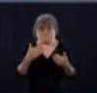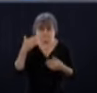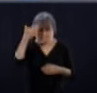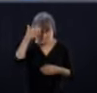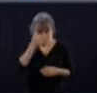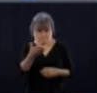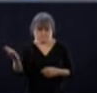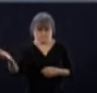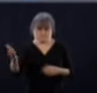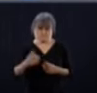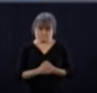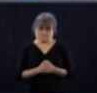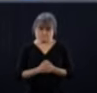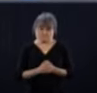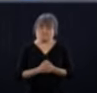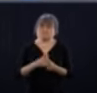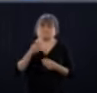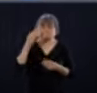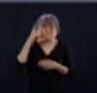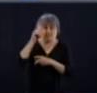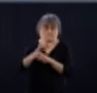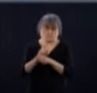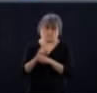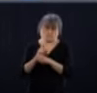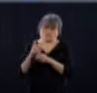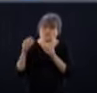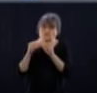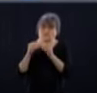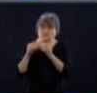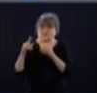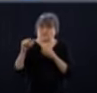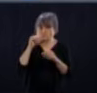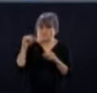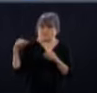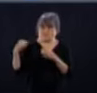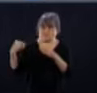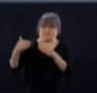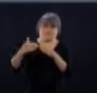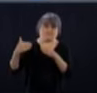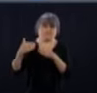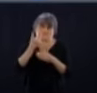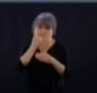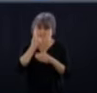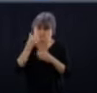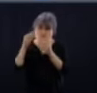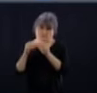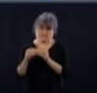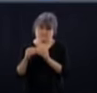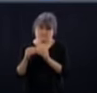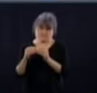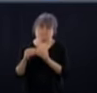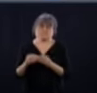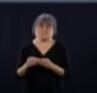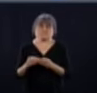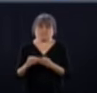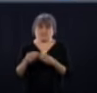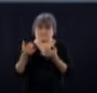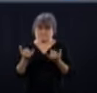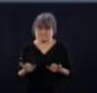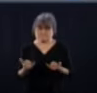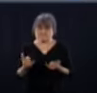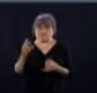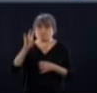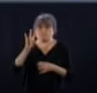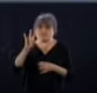commencer comme à l'habitude avec le bilan de la dernière journée. Donc, en date d'aujourd'hui, nous avons 79 nouveaux